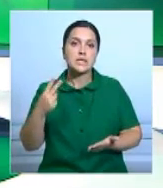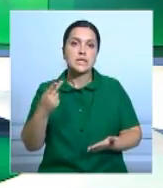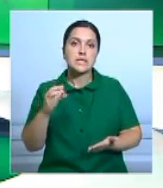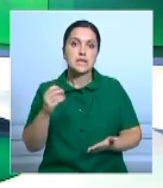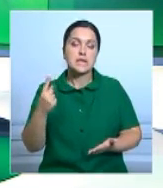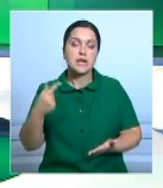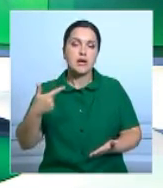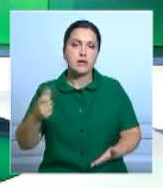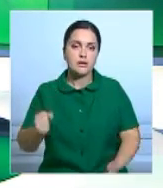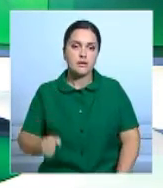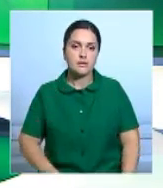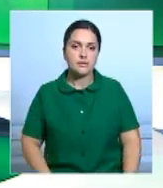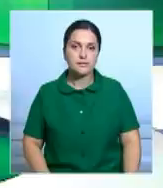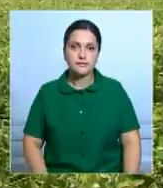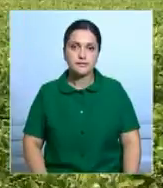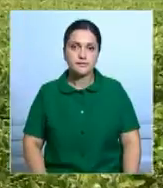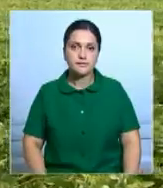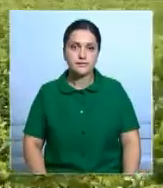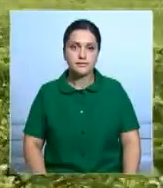сантиметров с гектара.